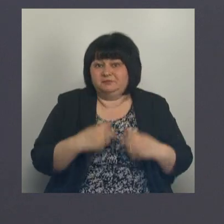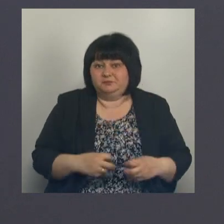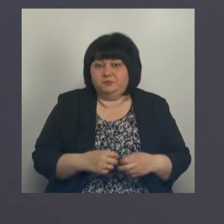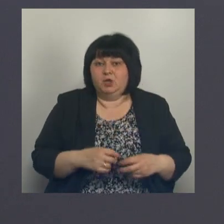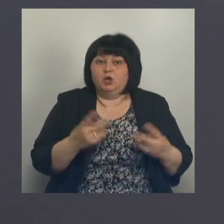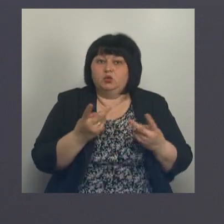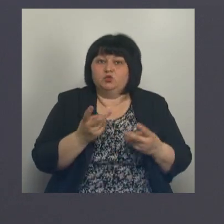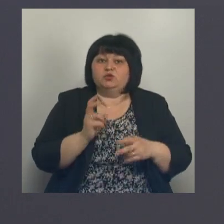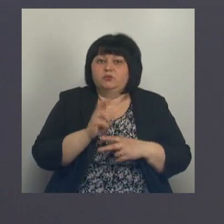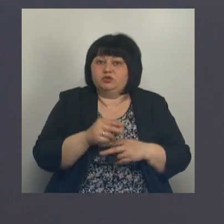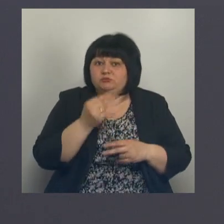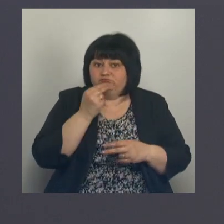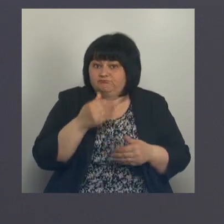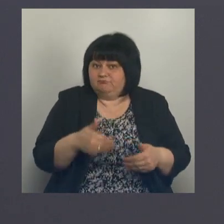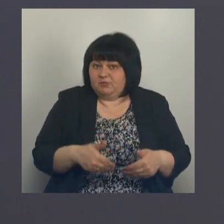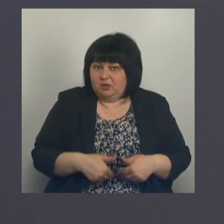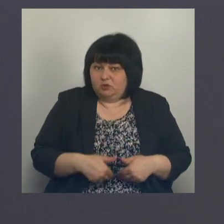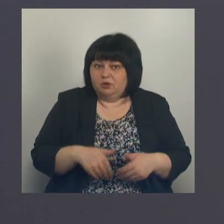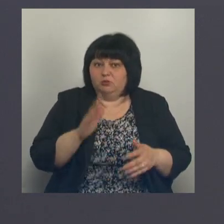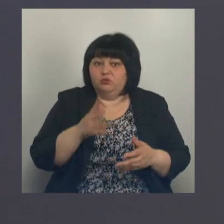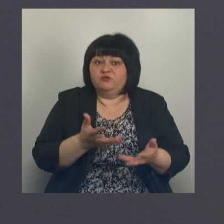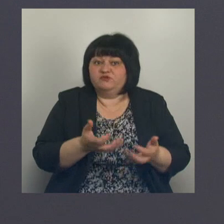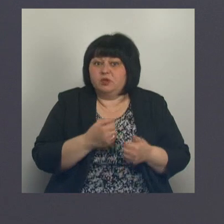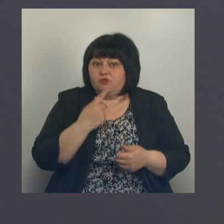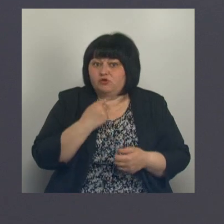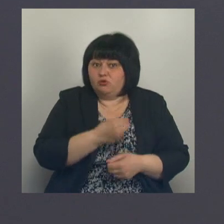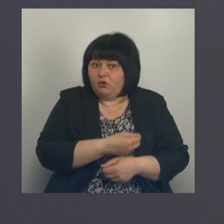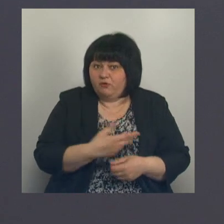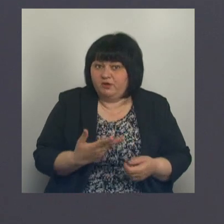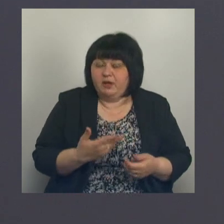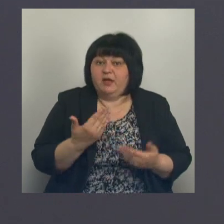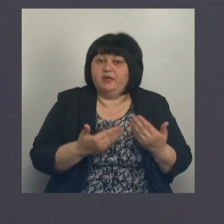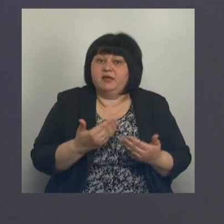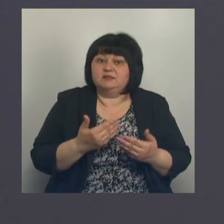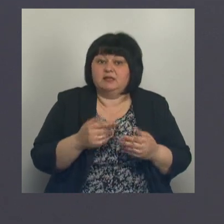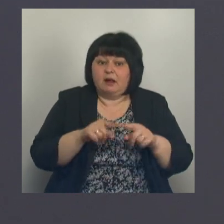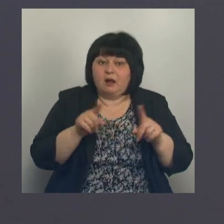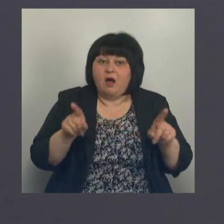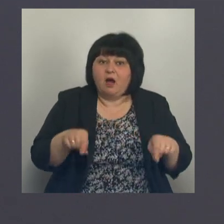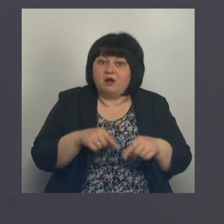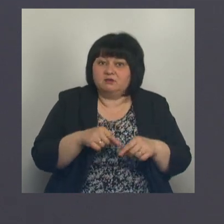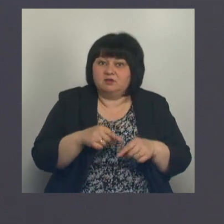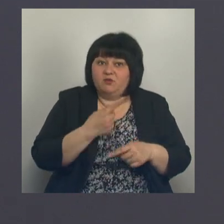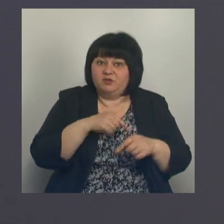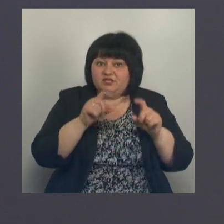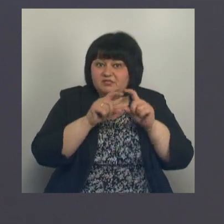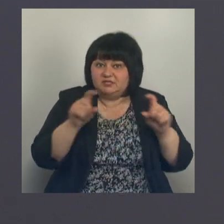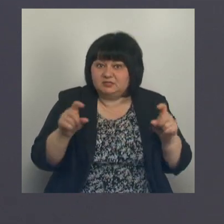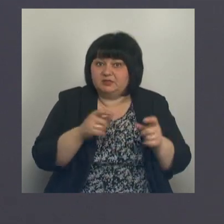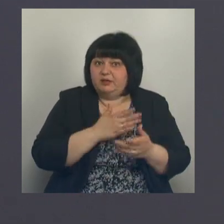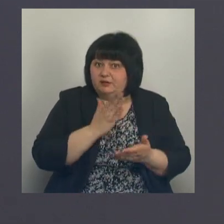Нужно прийти натощак, потому что осуществляется забор анализов. Если карта заведена в медицинской